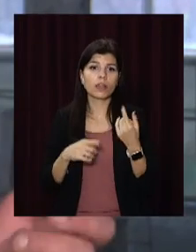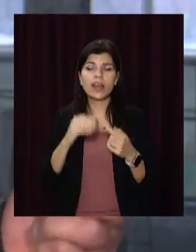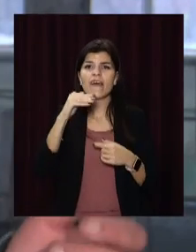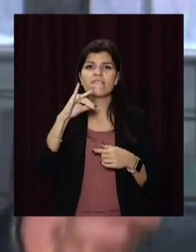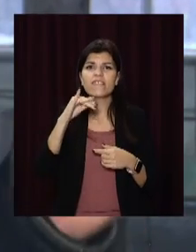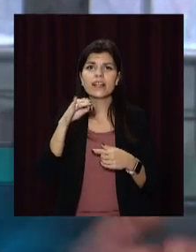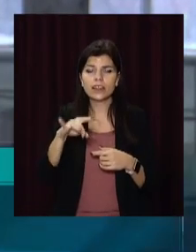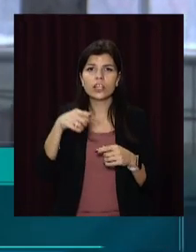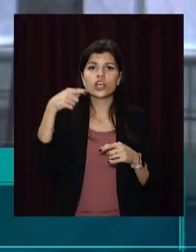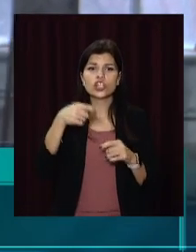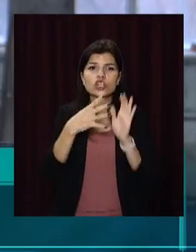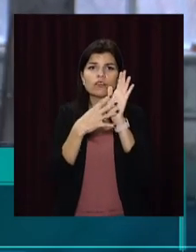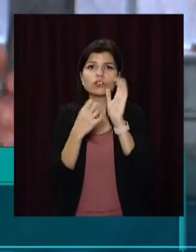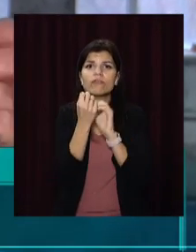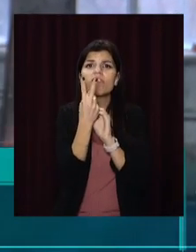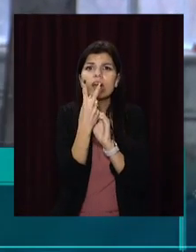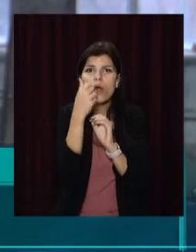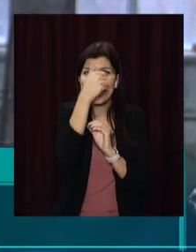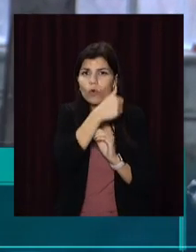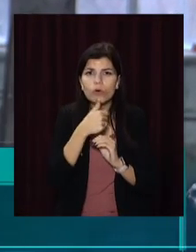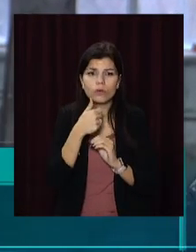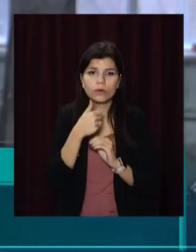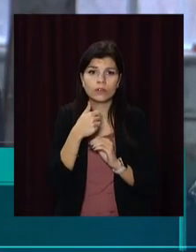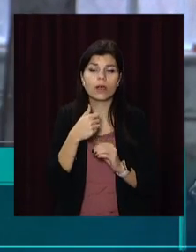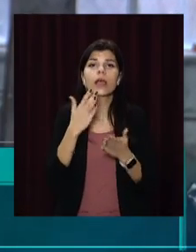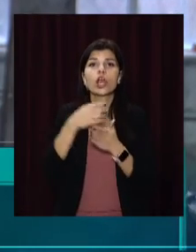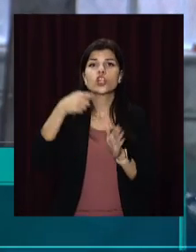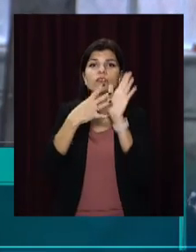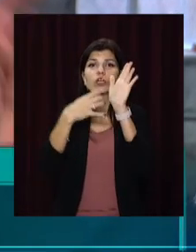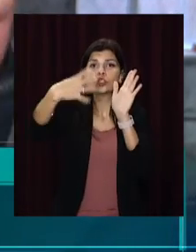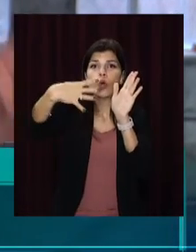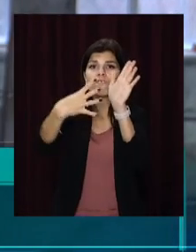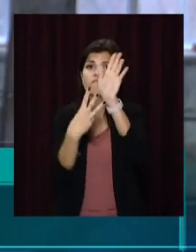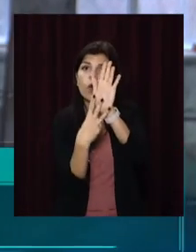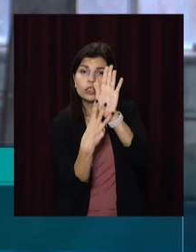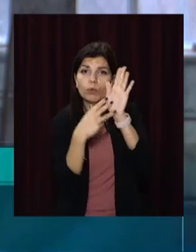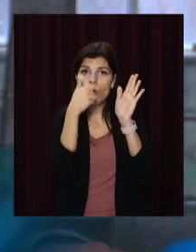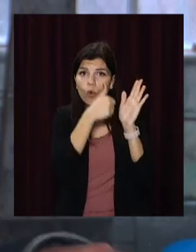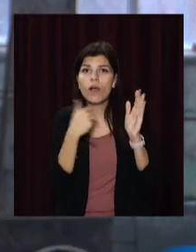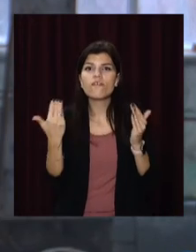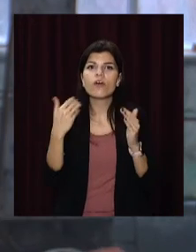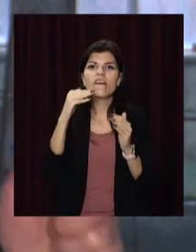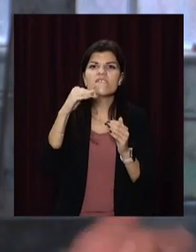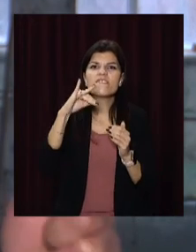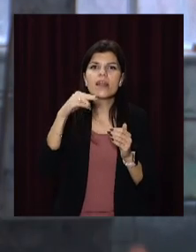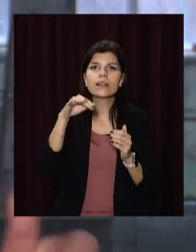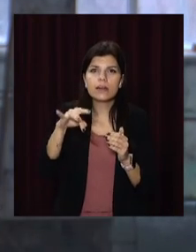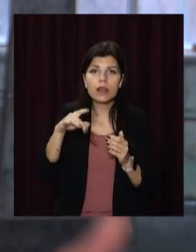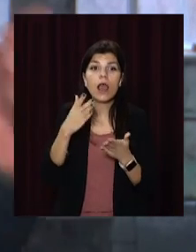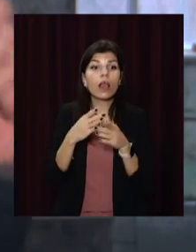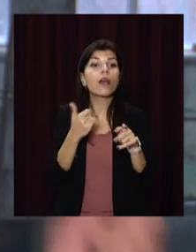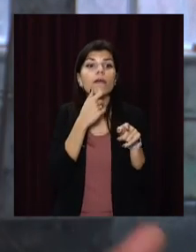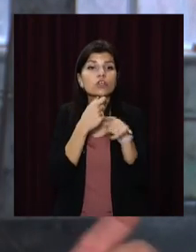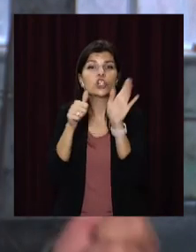1912 року, фільтри 1948 року, отут ми зараз дивимося фільтри 1961